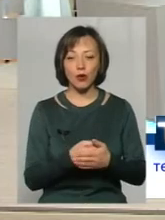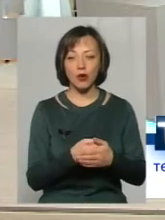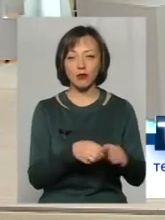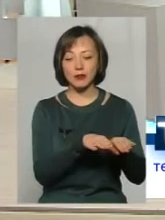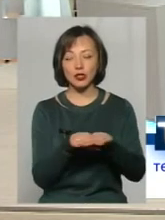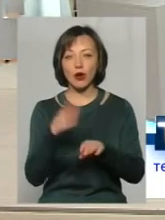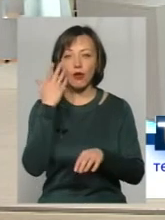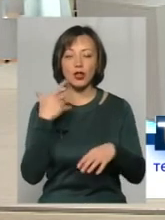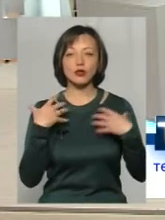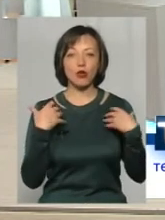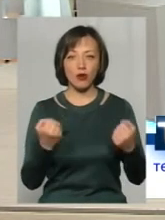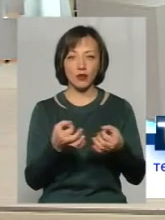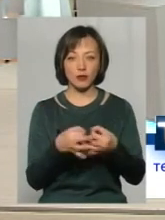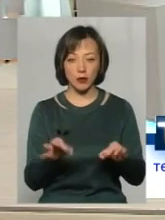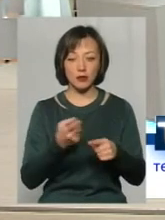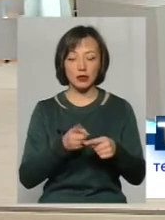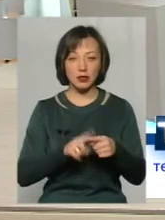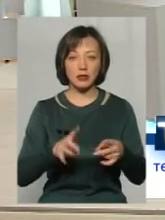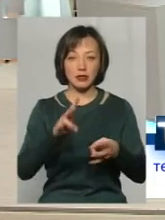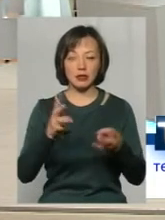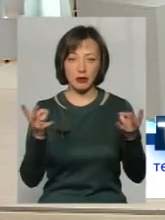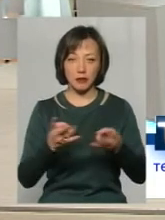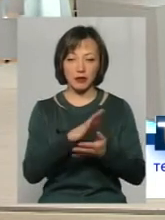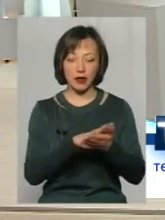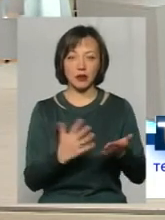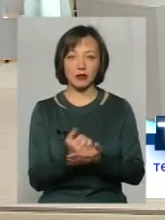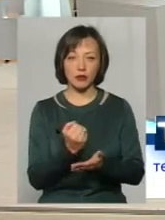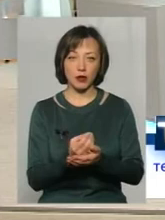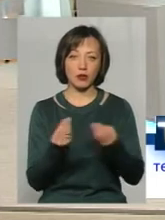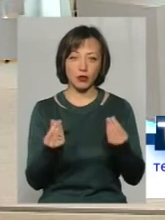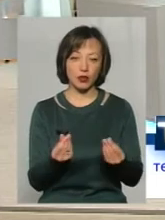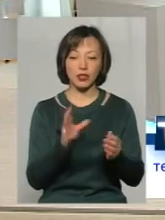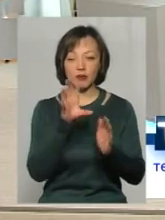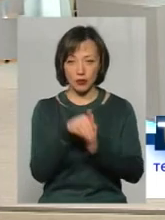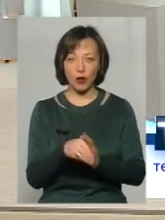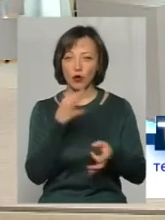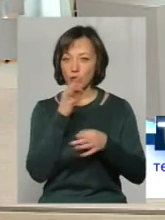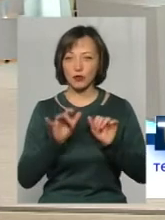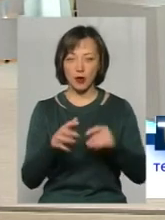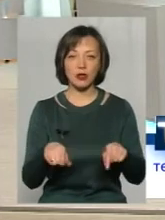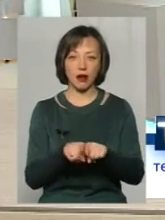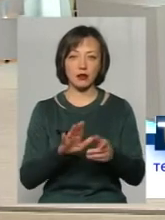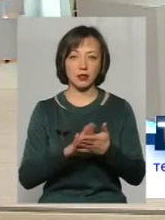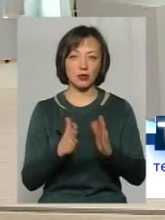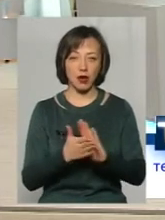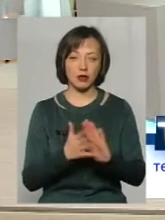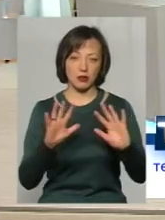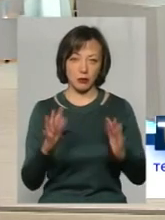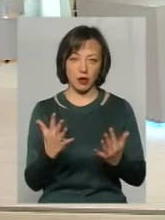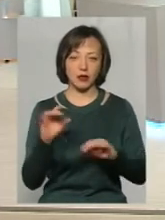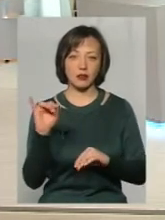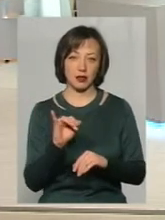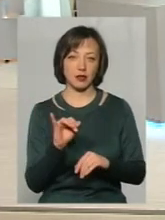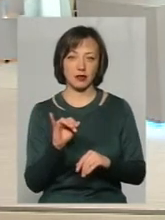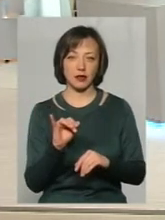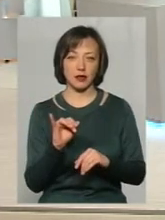здоров'я дозволяє. А далі все одно потрібно заробляти кусок хліба і займатися влюбленою справою. Тому така ситуація трапляється і